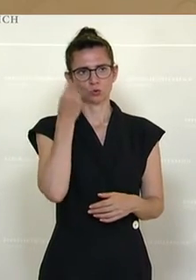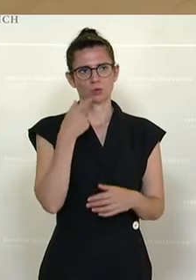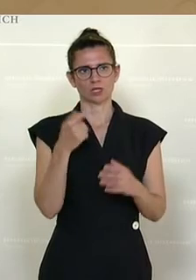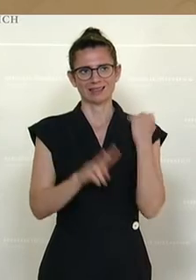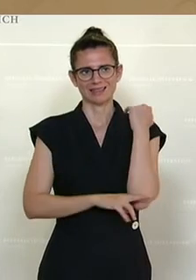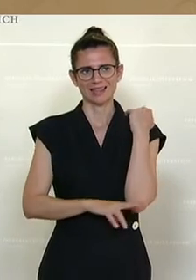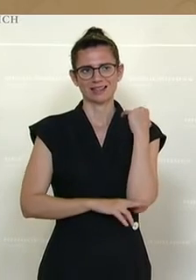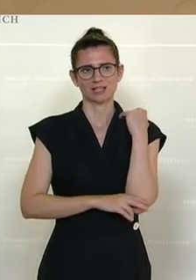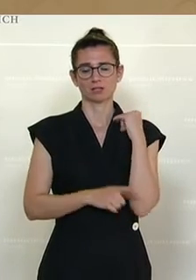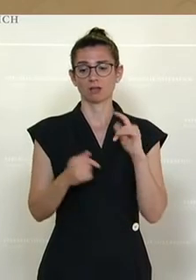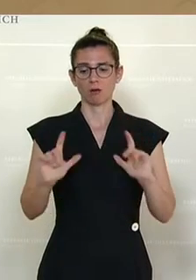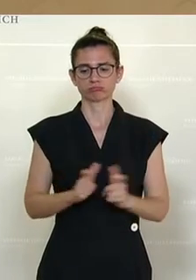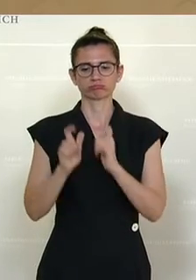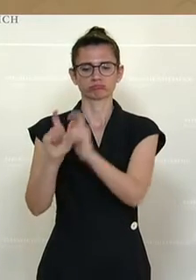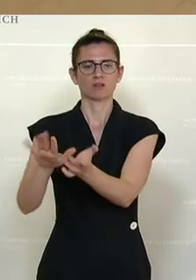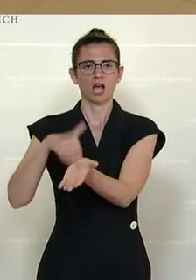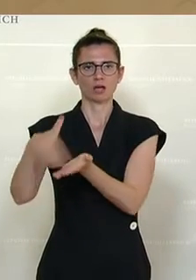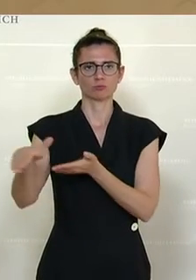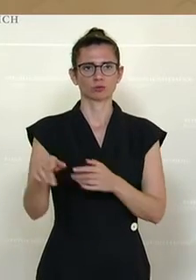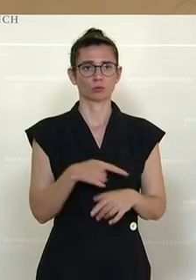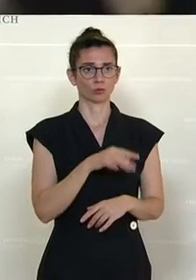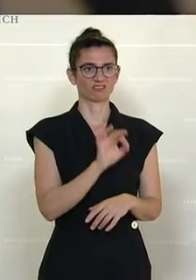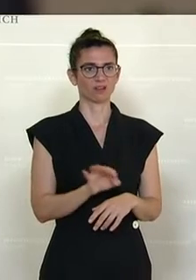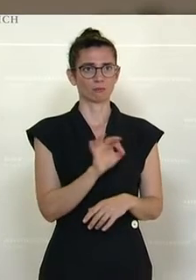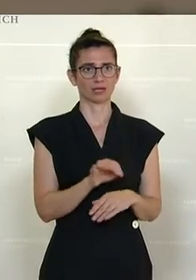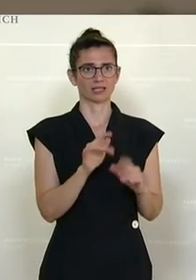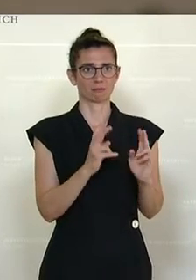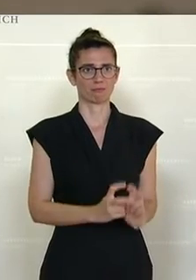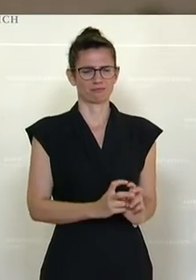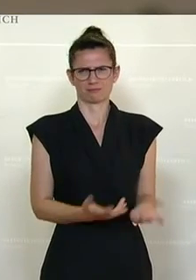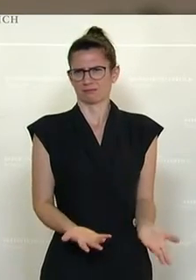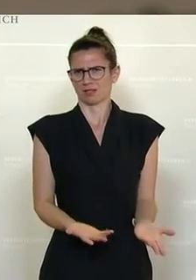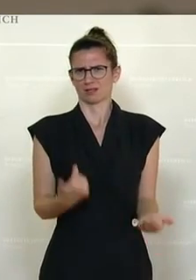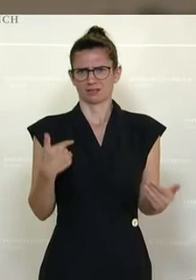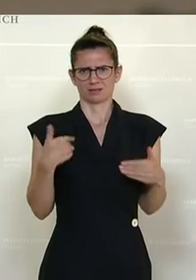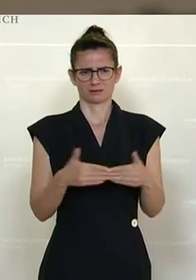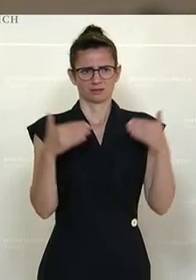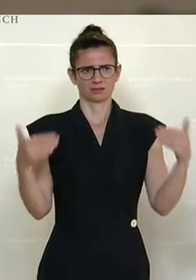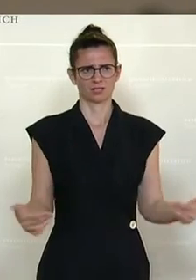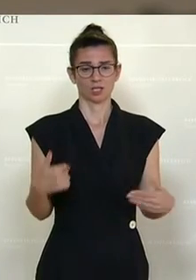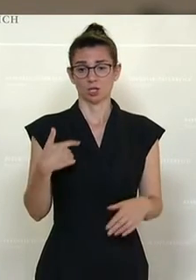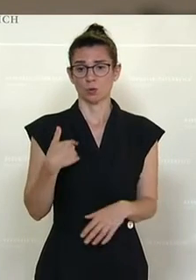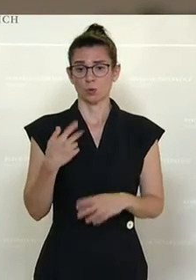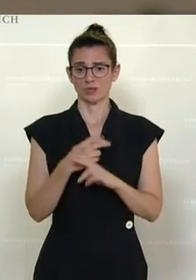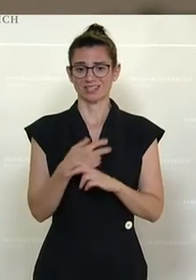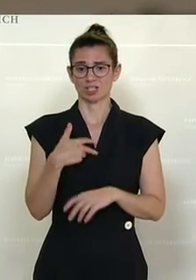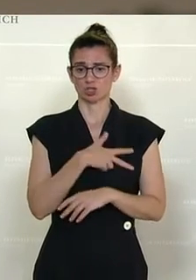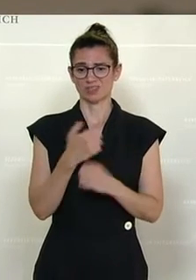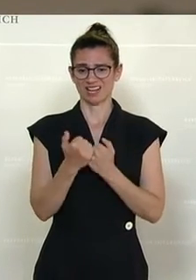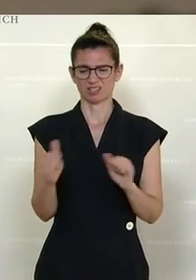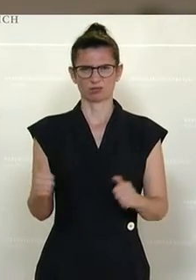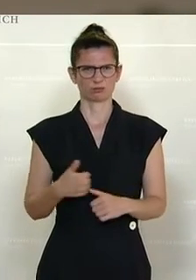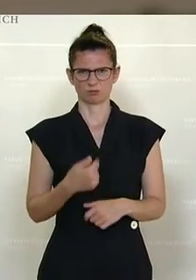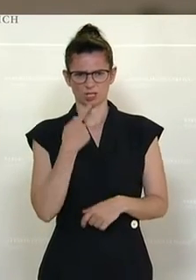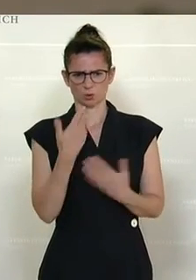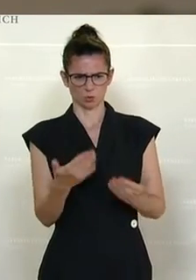die Lehrlinge sind, abgeschoben und Verbrecher bleiben da. Das ist nicht das, was die österreichische Sozialdemokratie unter einem funktionierenden